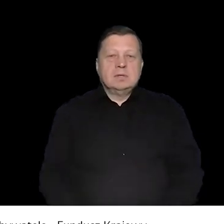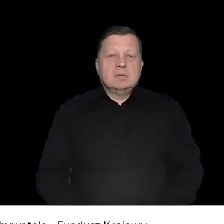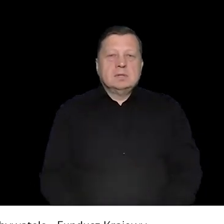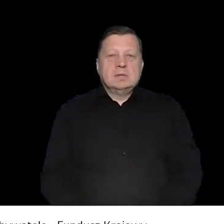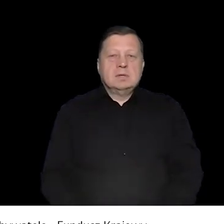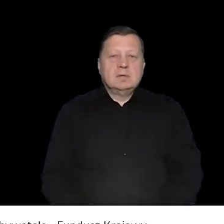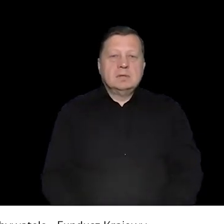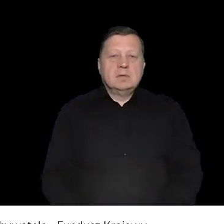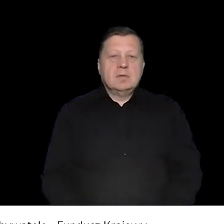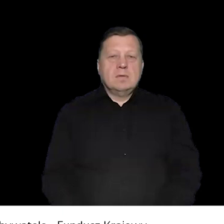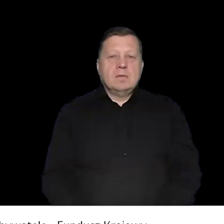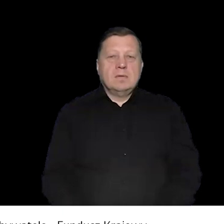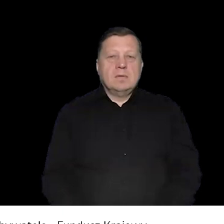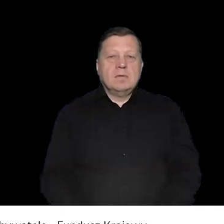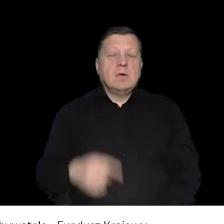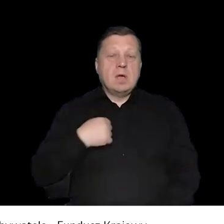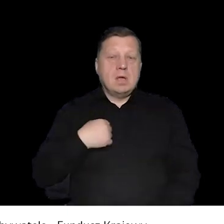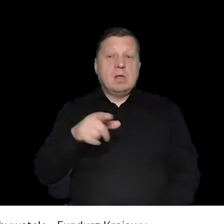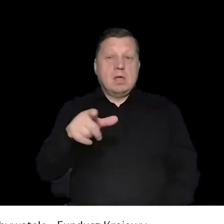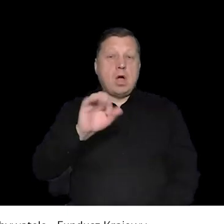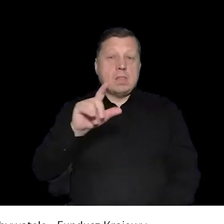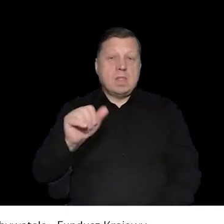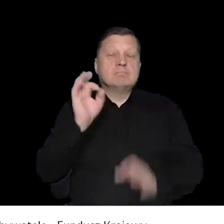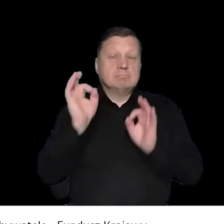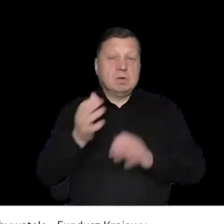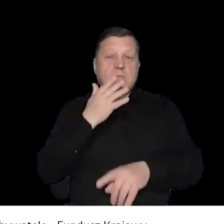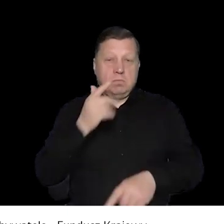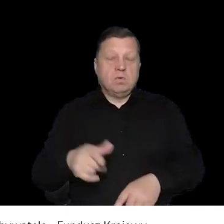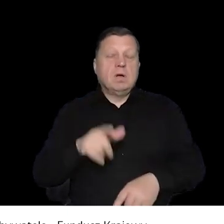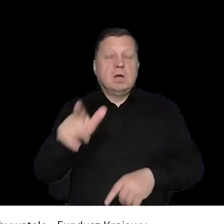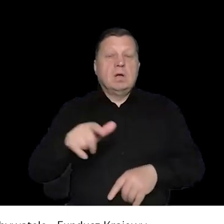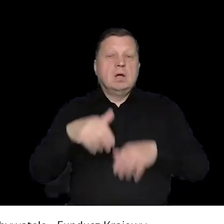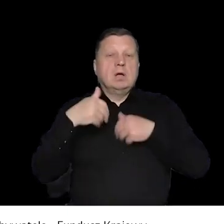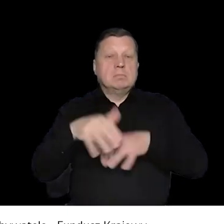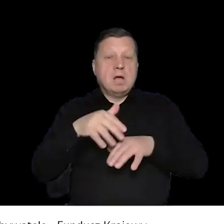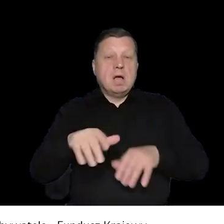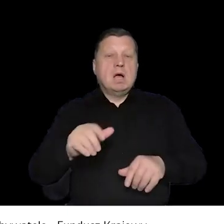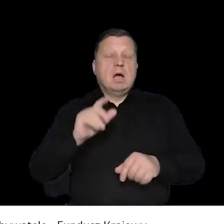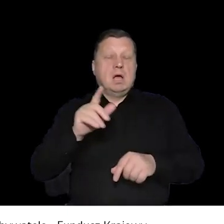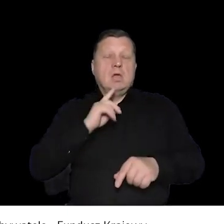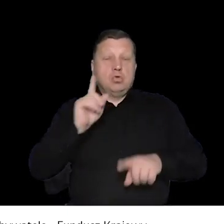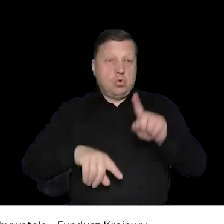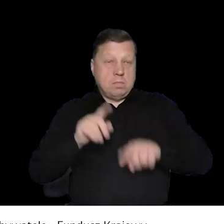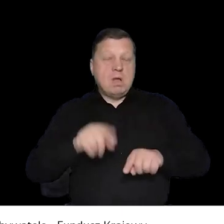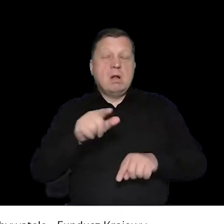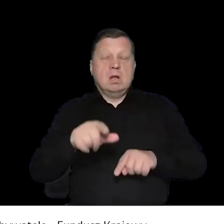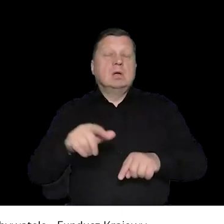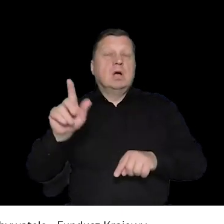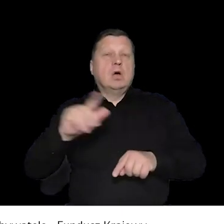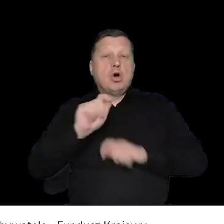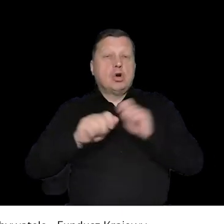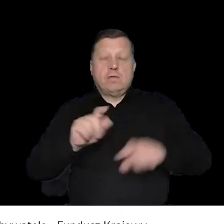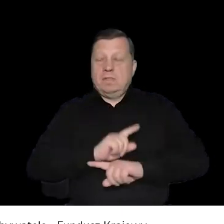Natomiast jest kwestia jedna, tutaj może warto doprecyzować i powiedzieć tak naprawdę, bo to ja się oczywiście, tak jak